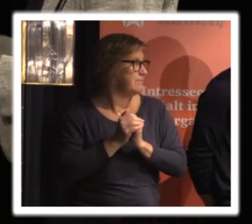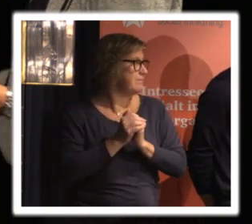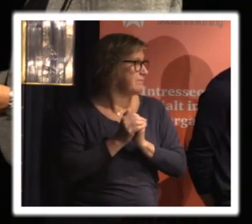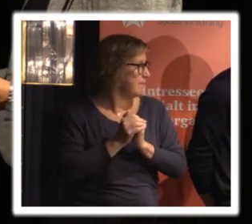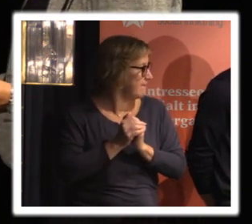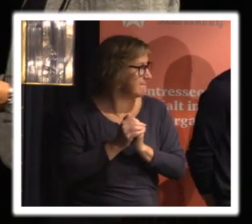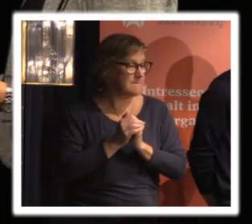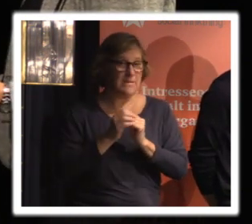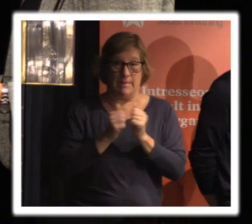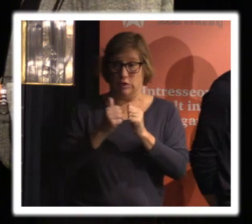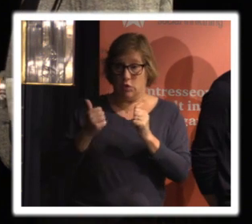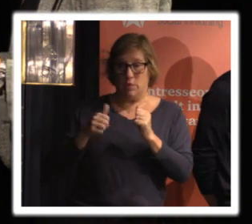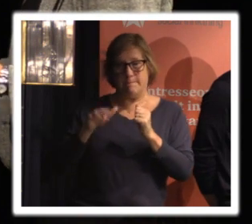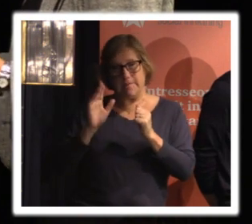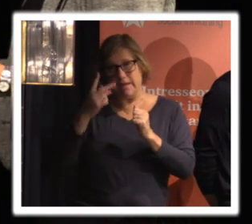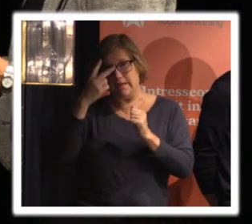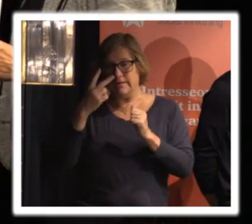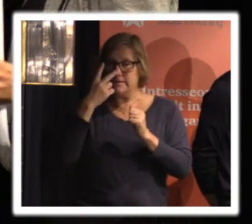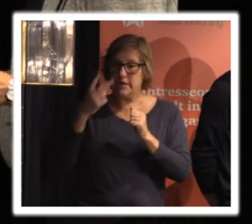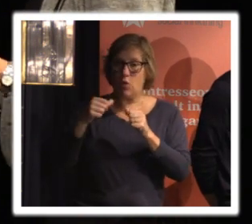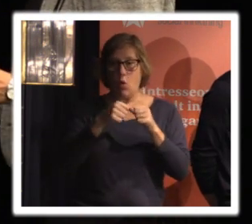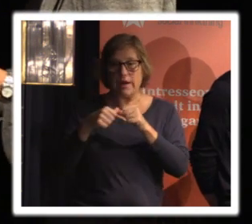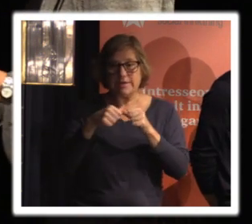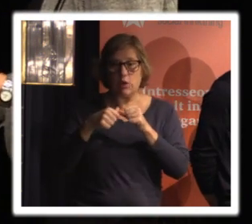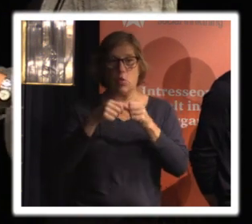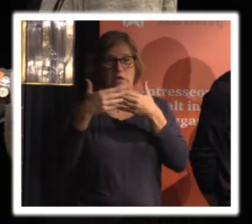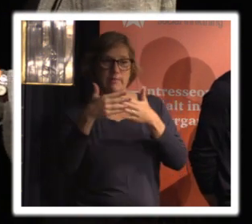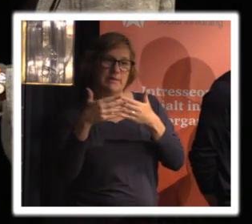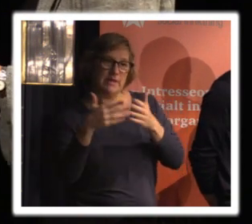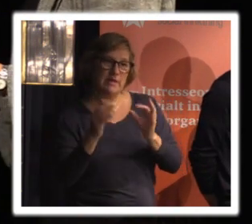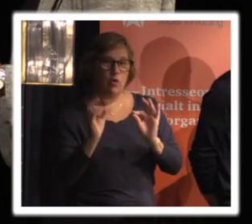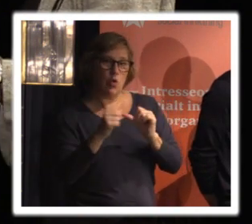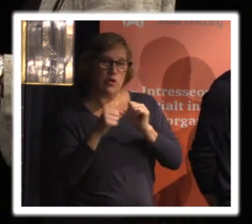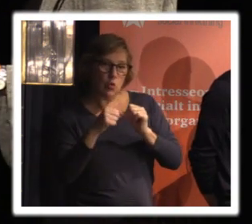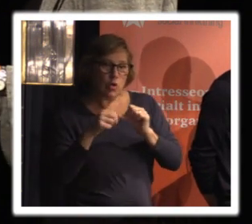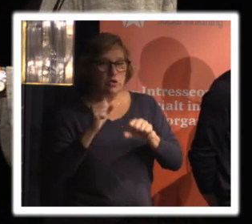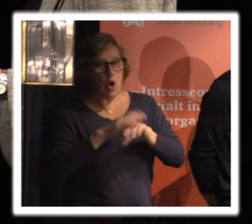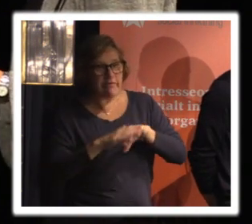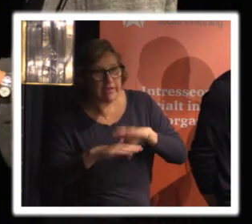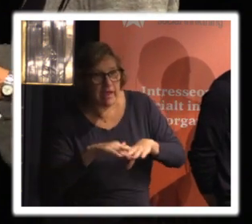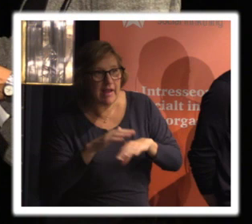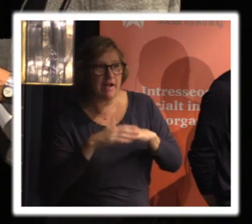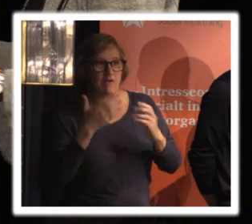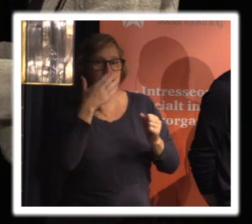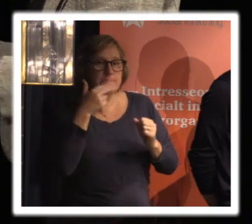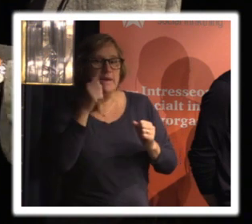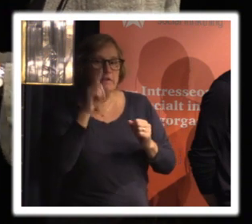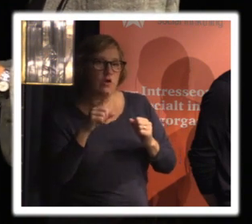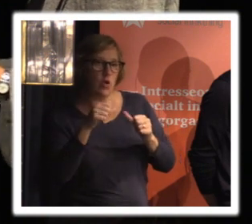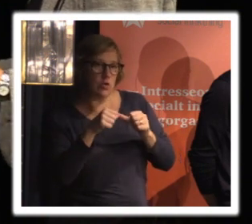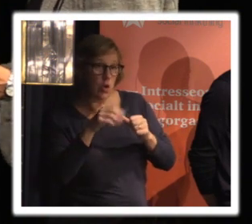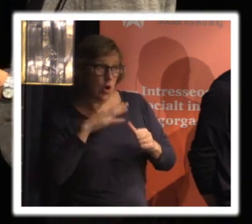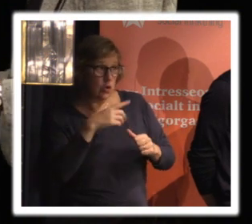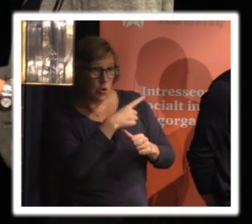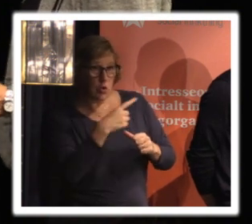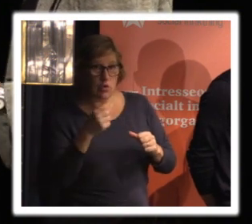organisationernas perspektiv och hur ska organisationerna klara det här och så och vad är bäst för organisationerna har du några